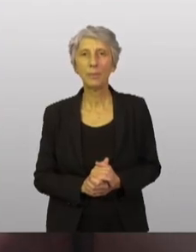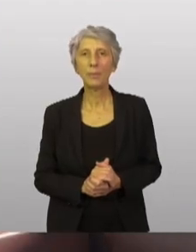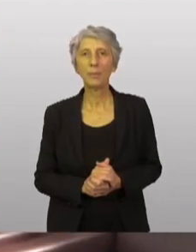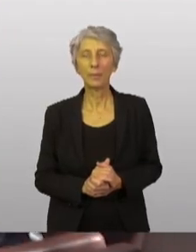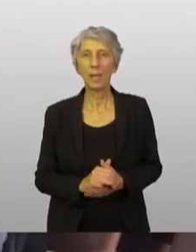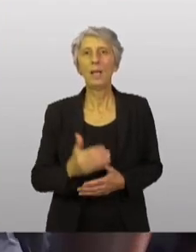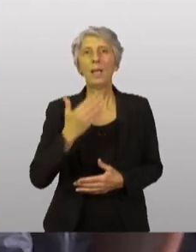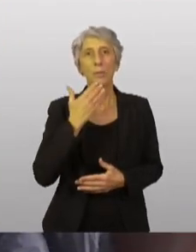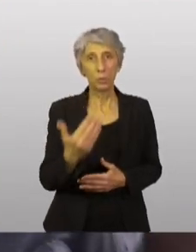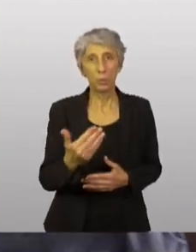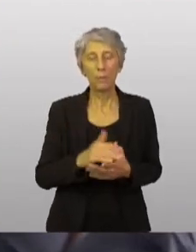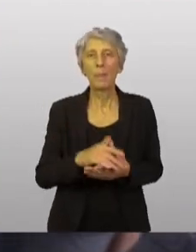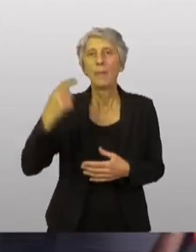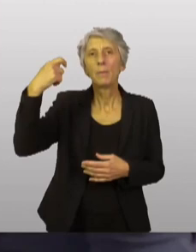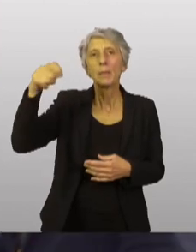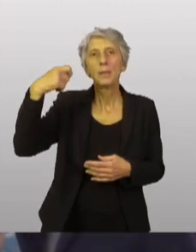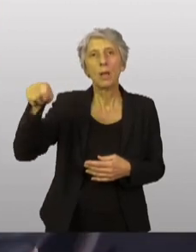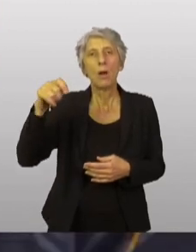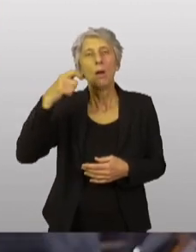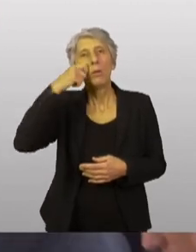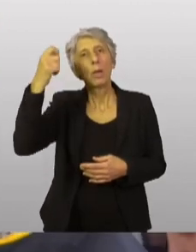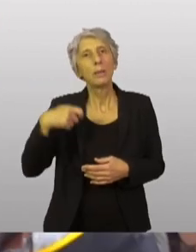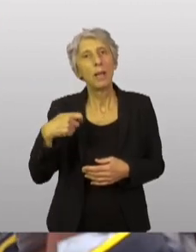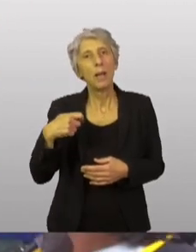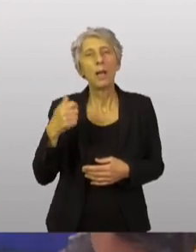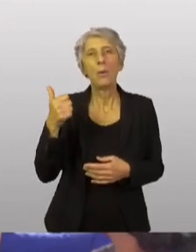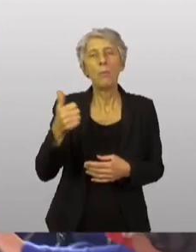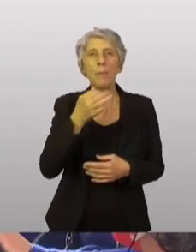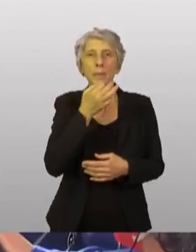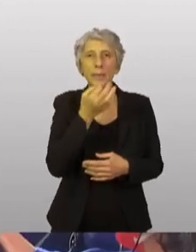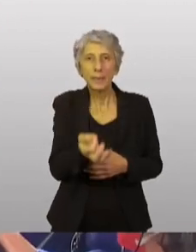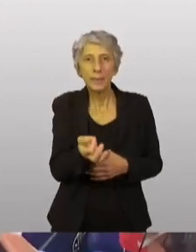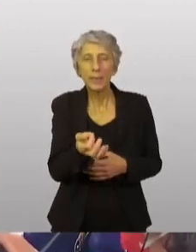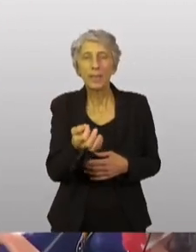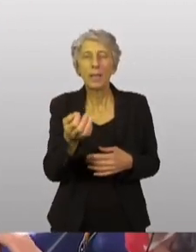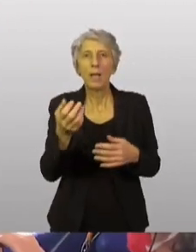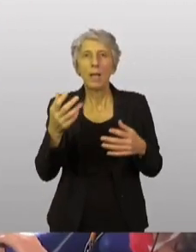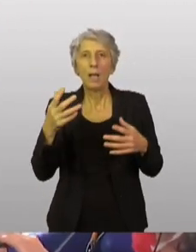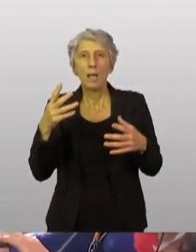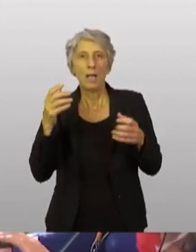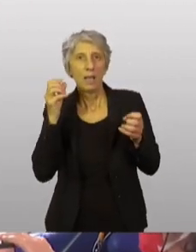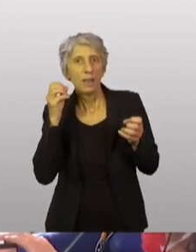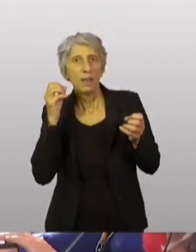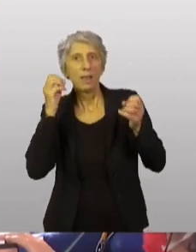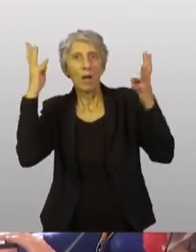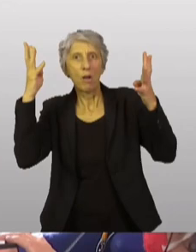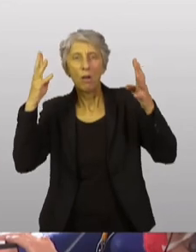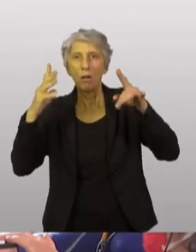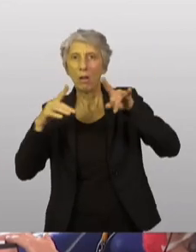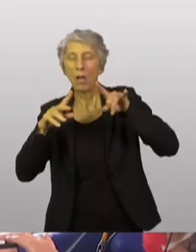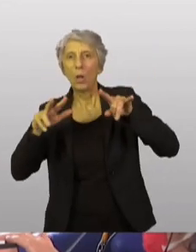Bonjour. Le président Zelensky a évoqué ce qu'il a appelé la terreur de drones iraniens.